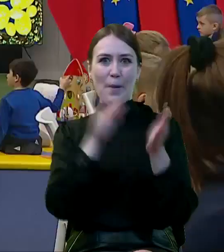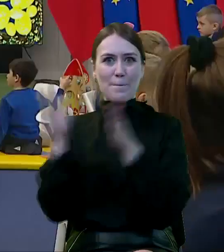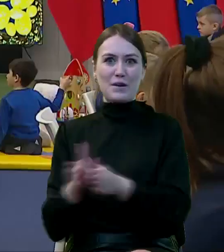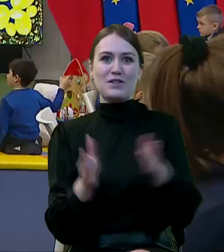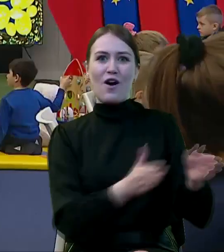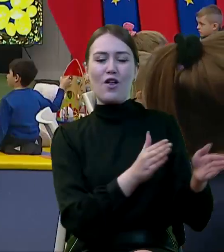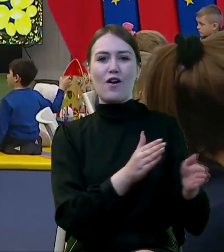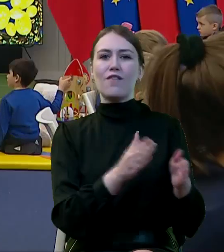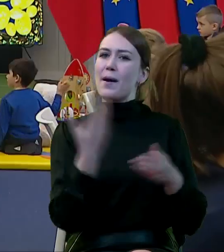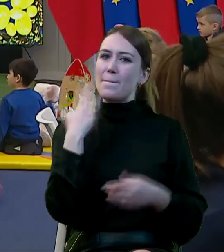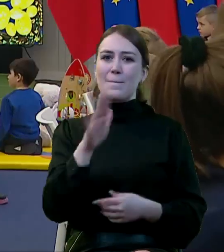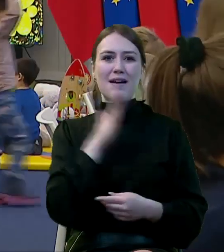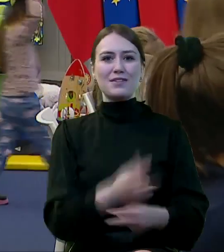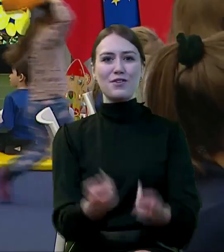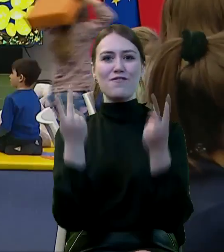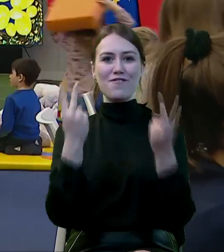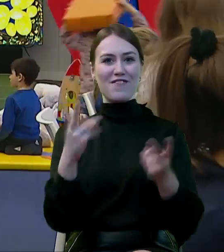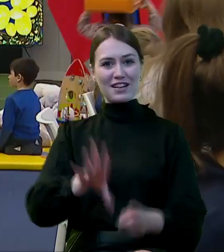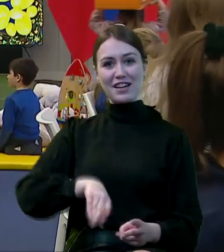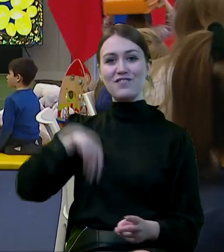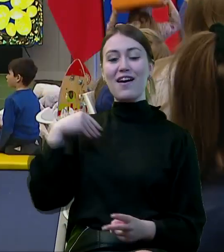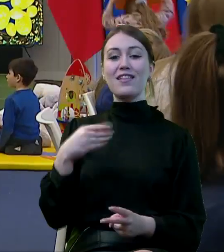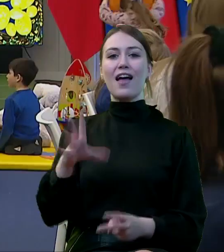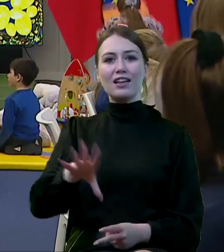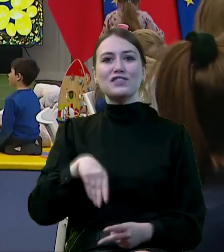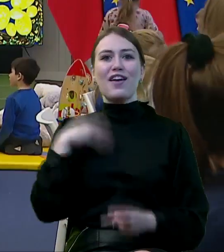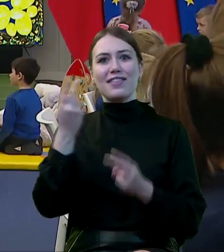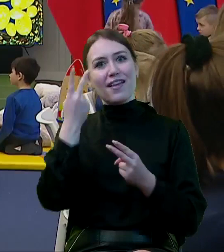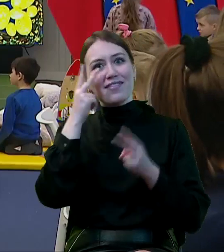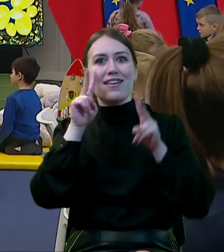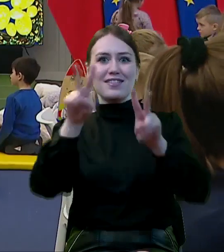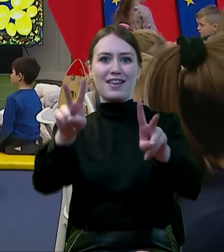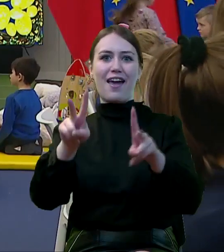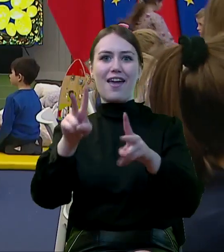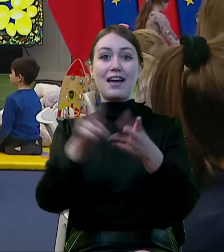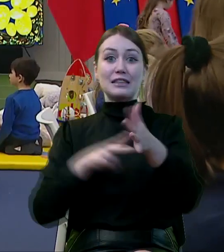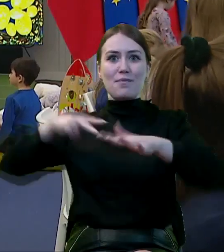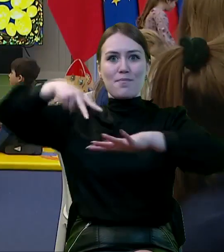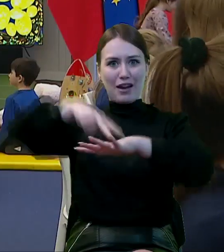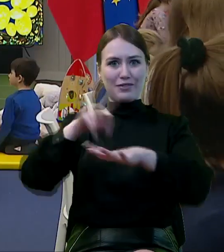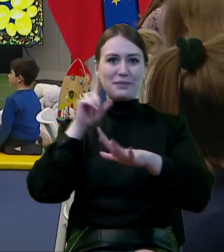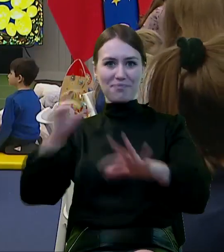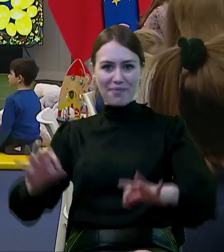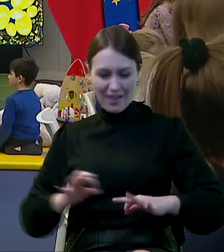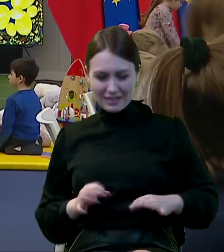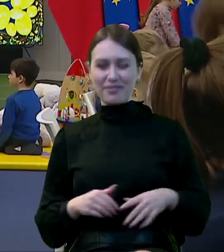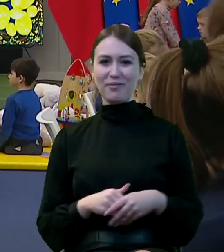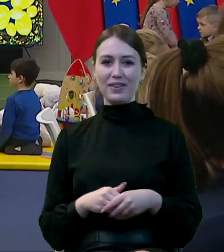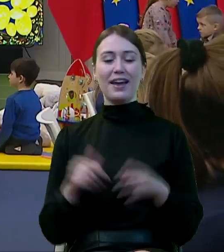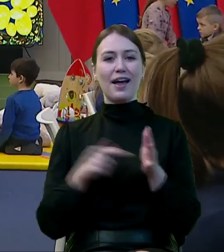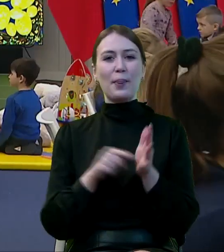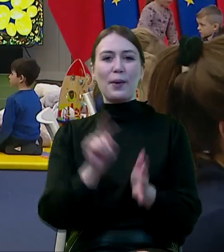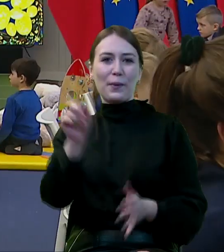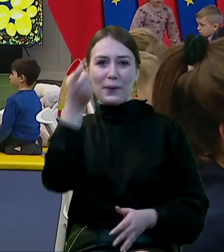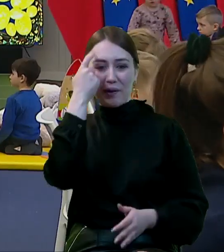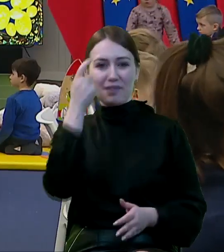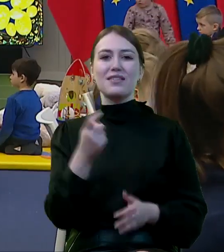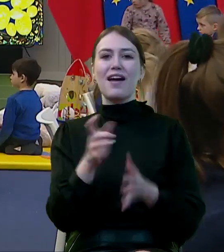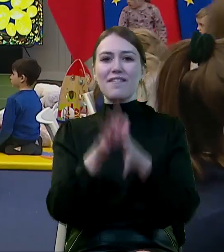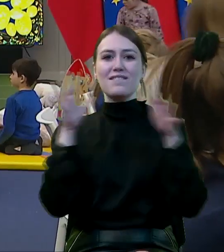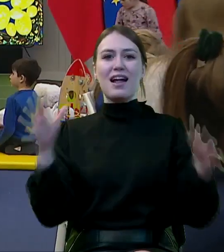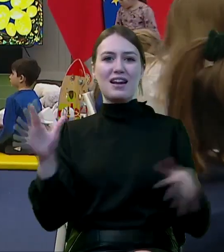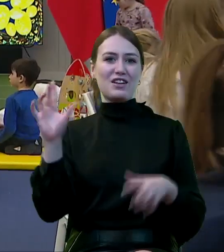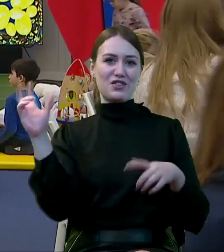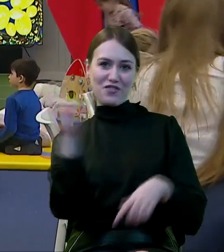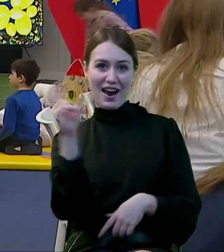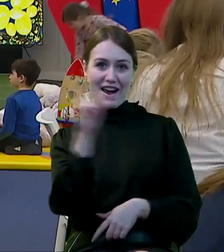przygotowania do tych bardzo ważnych świąt, Świąt Nadziei, Świąt Zmartwychwstania Pańskiego, to przede wszystkim Wielki